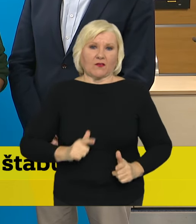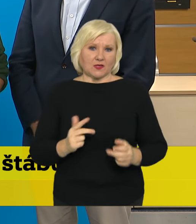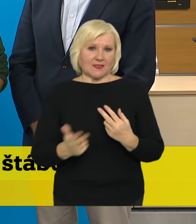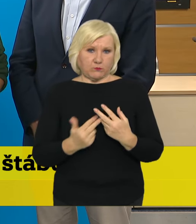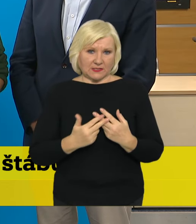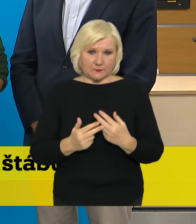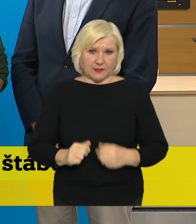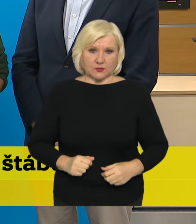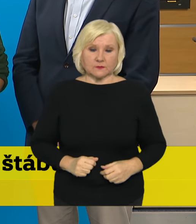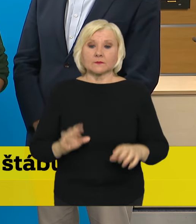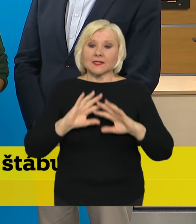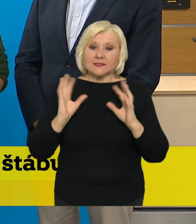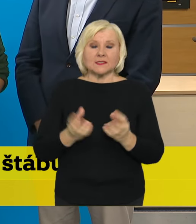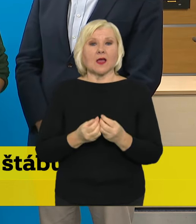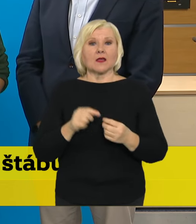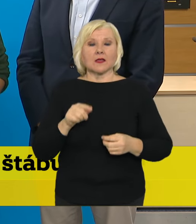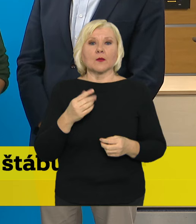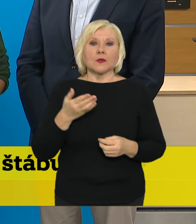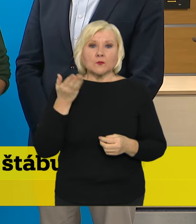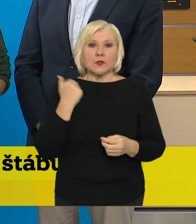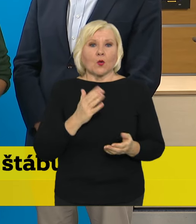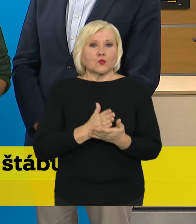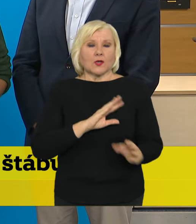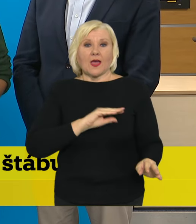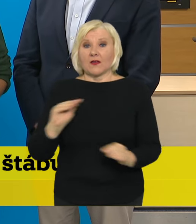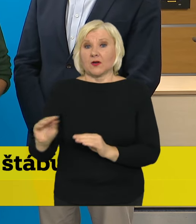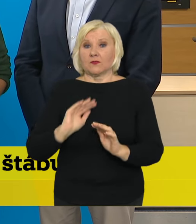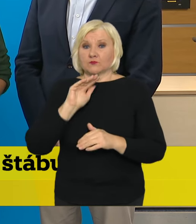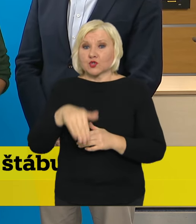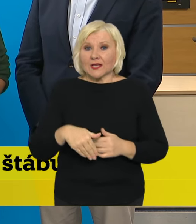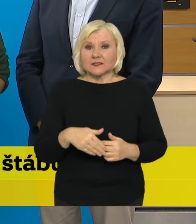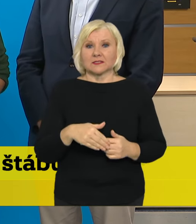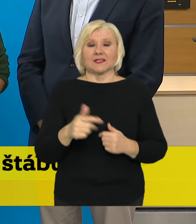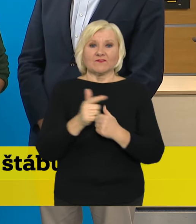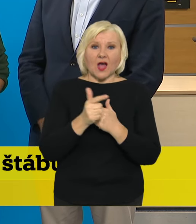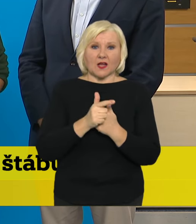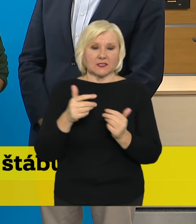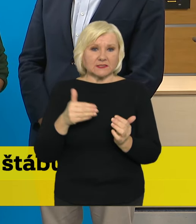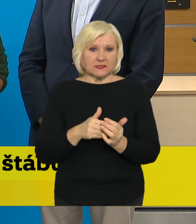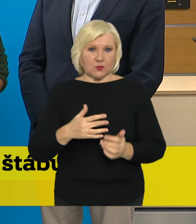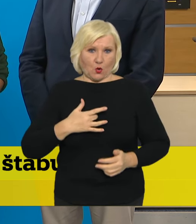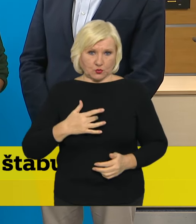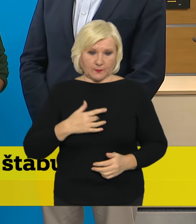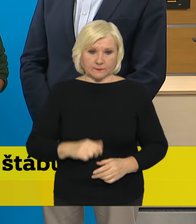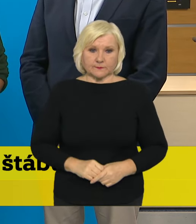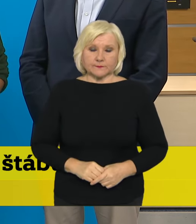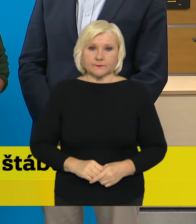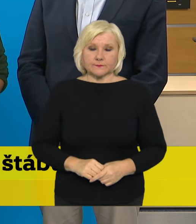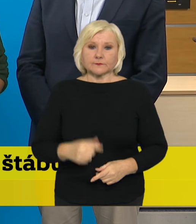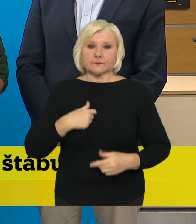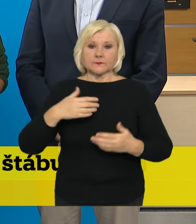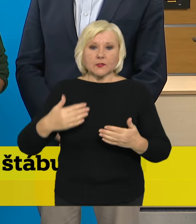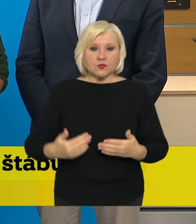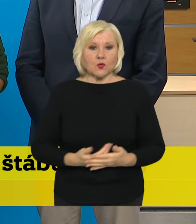Celkem bylo již evakuováno přes 12 tisíc osob. My znovu